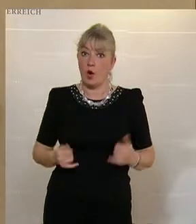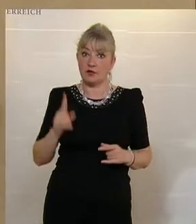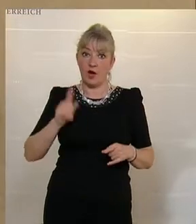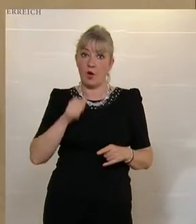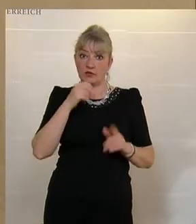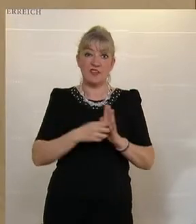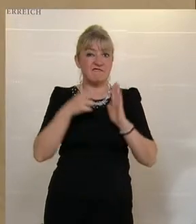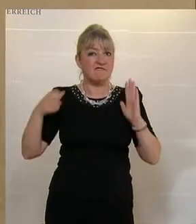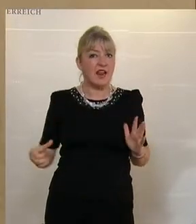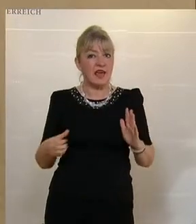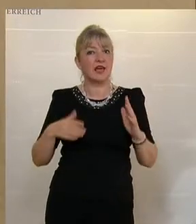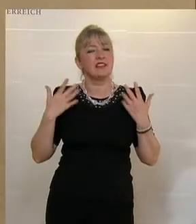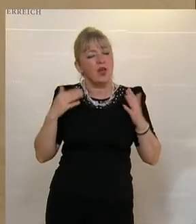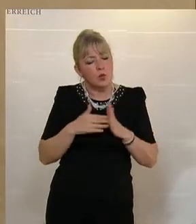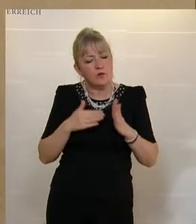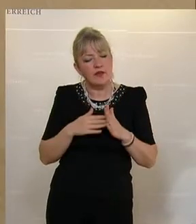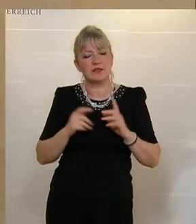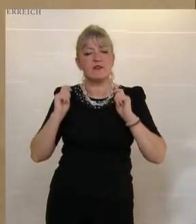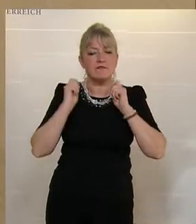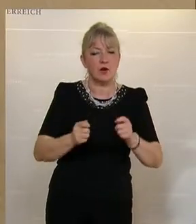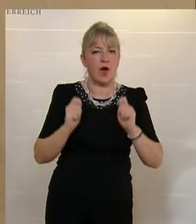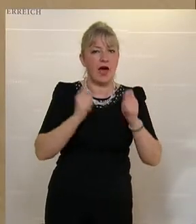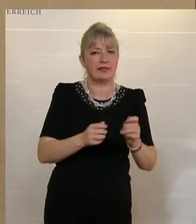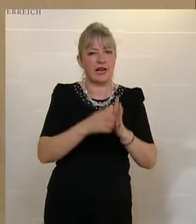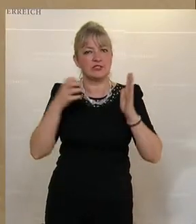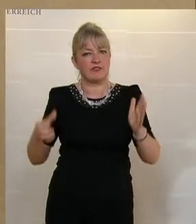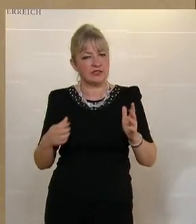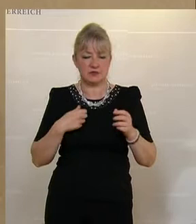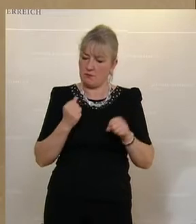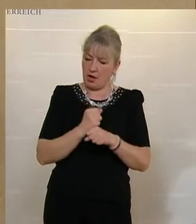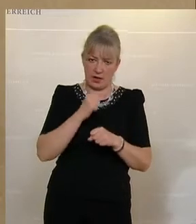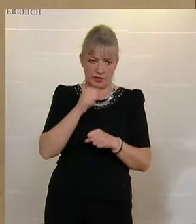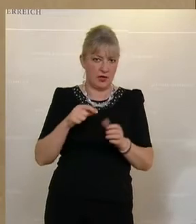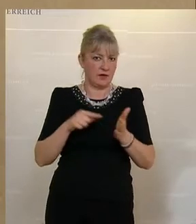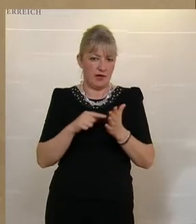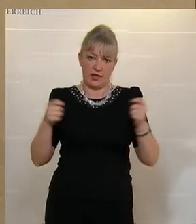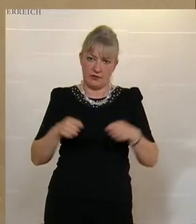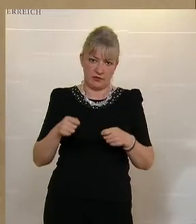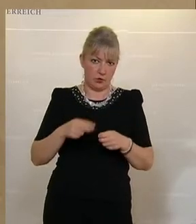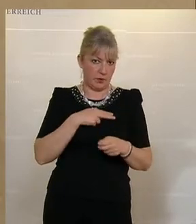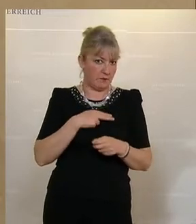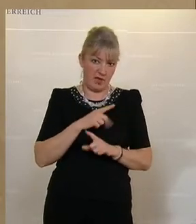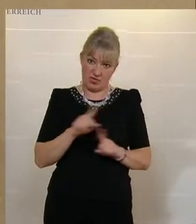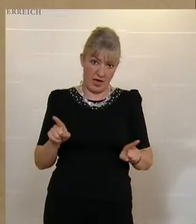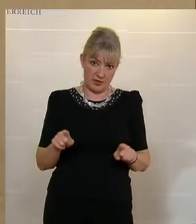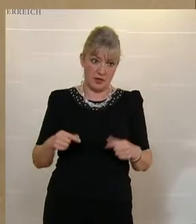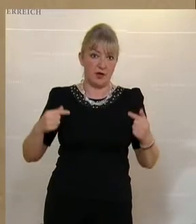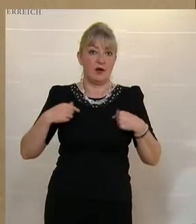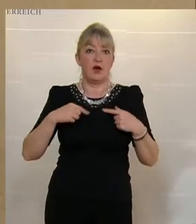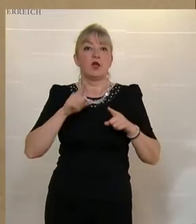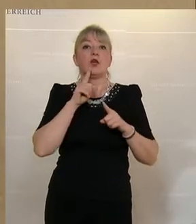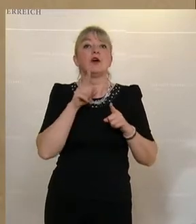nicht die dringend erforderliche Verlängerung der Antragsfrist zur Geltendmachung der Investitionsprämie. Wir